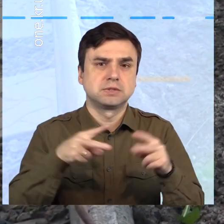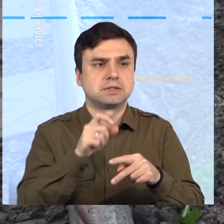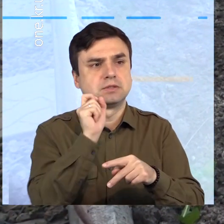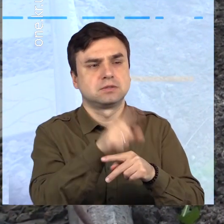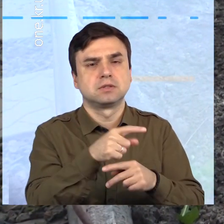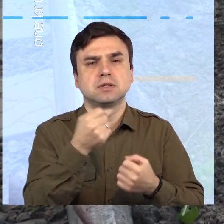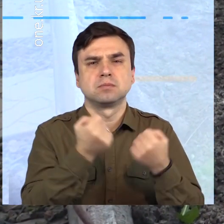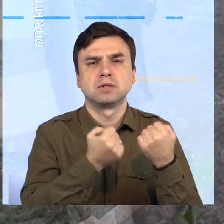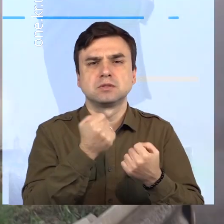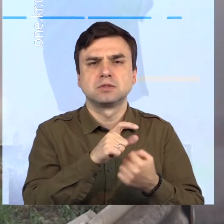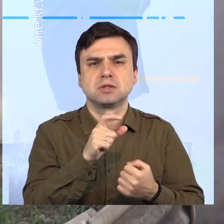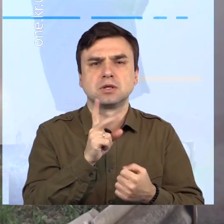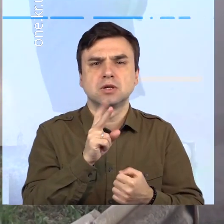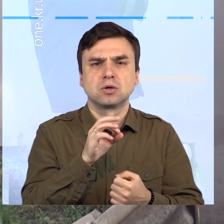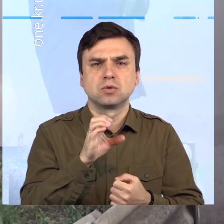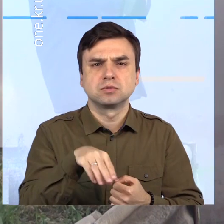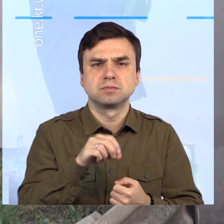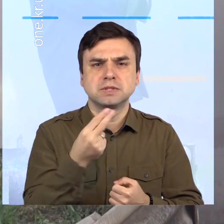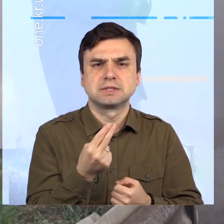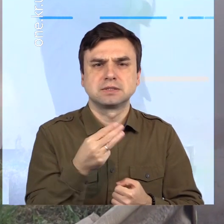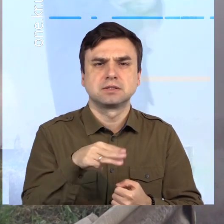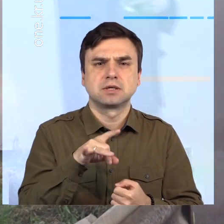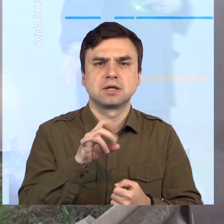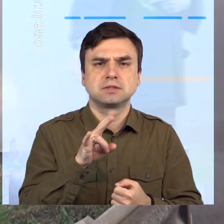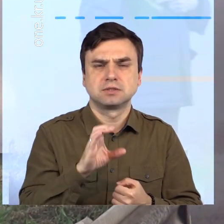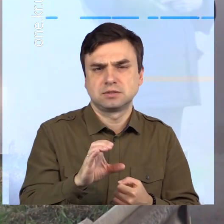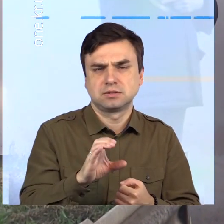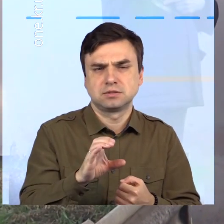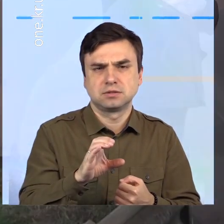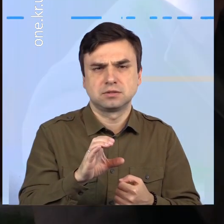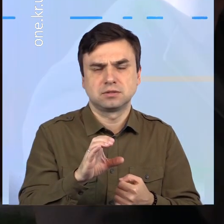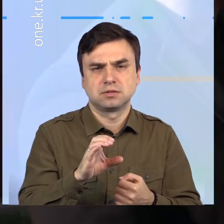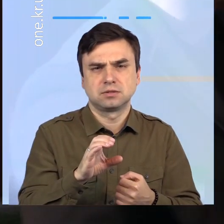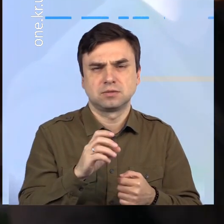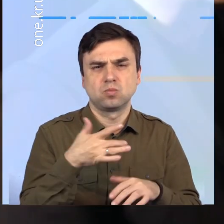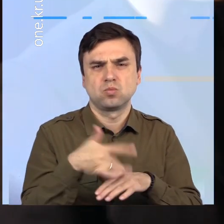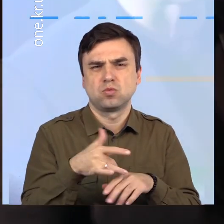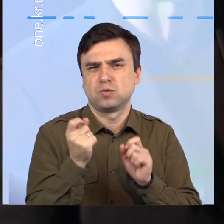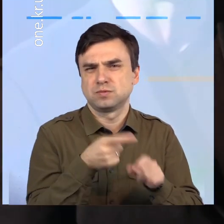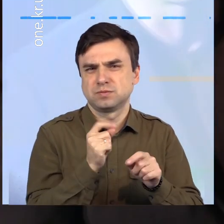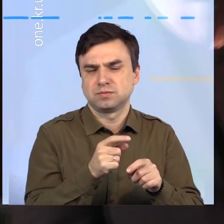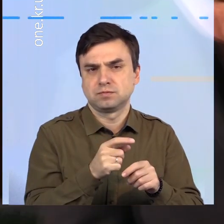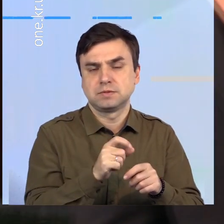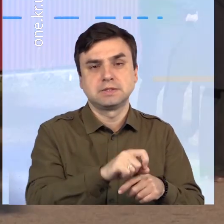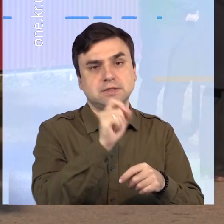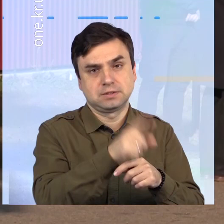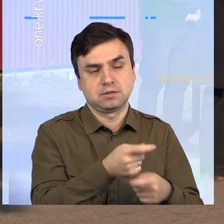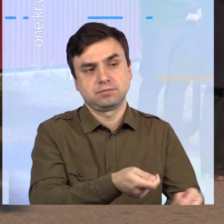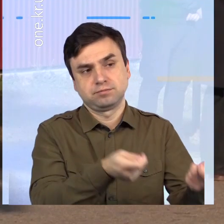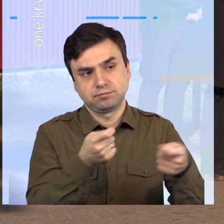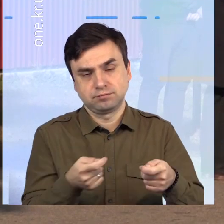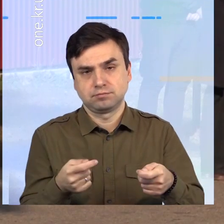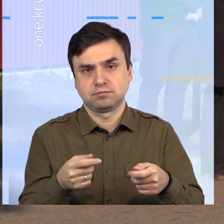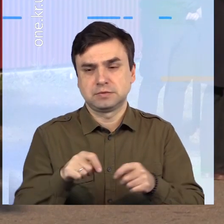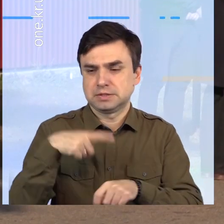автівка екоспецтрансу. Хоча для цього тутешнім мешканцям необхідна ініціатива, зізнається голова квартального комітету, аби